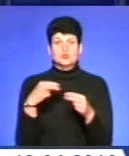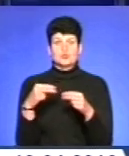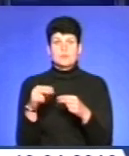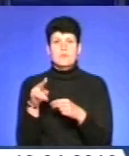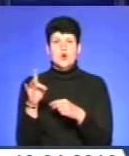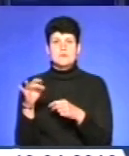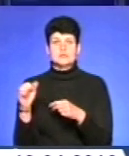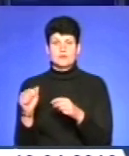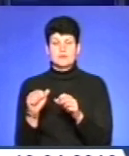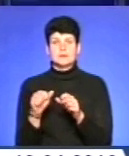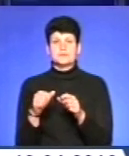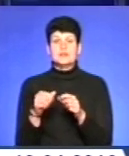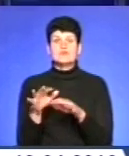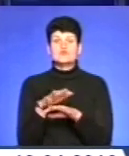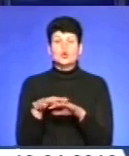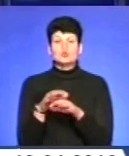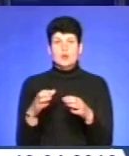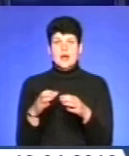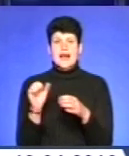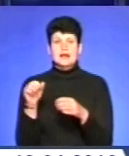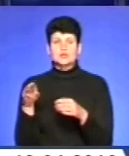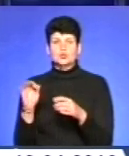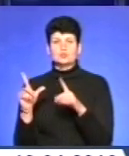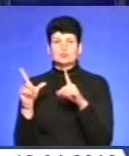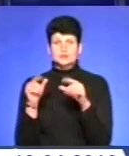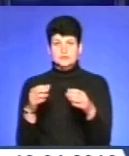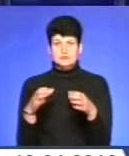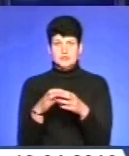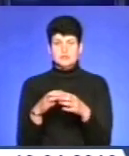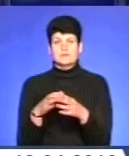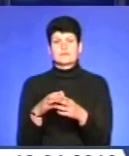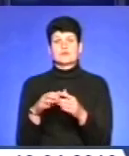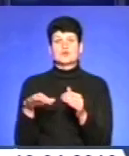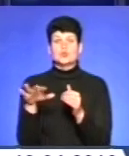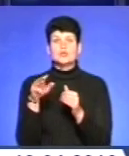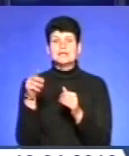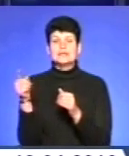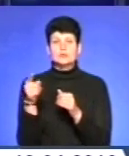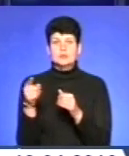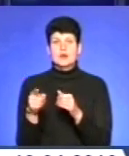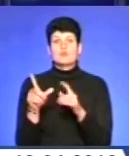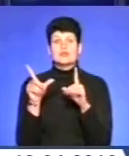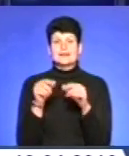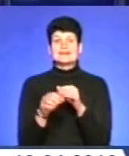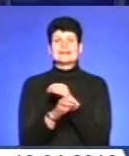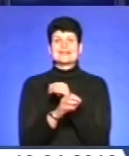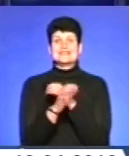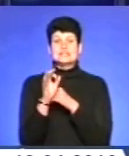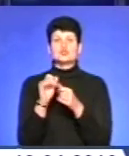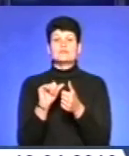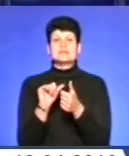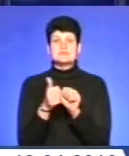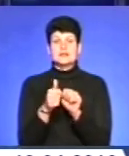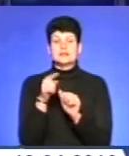В зону АТО вирушив зведений загін правоохоронців Тернопільщини. Поліцейські поїхали на Схід, щоб замінити там своїх колег по